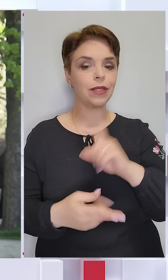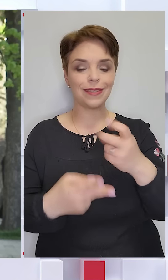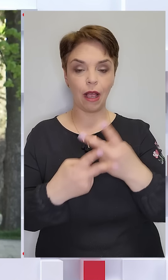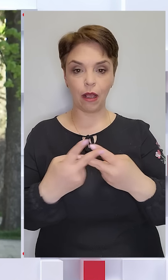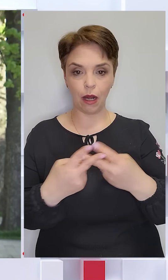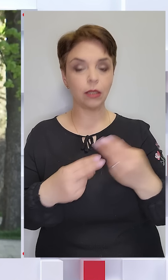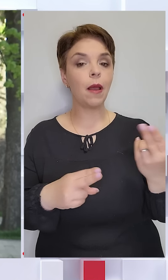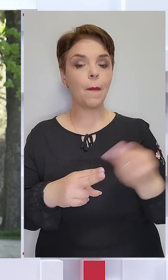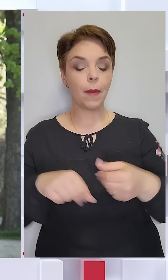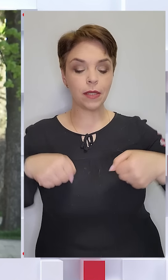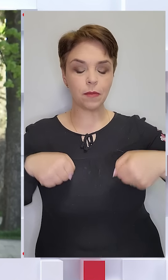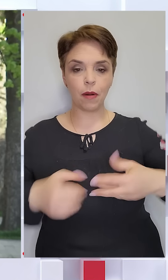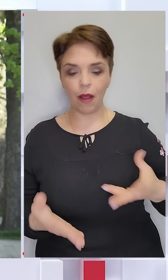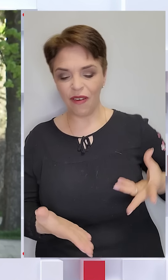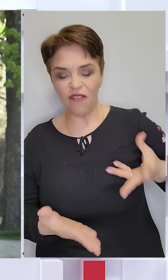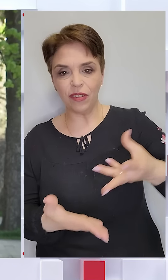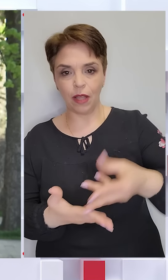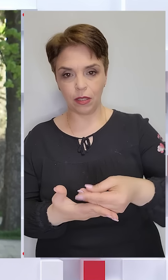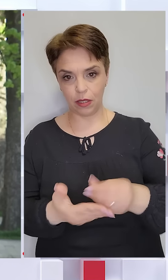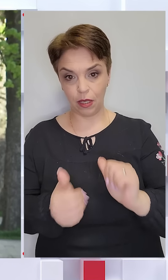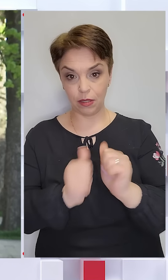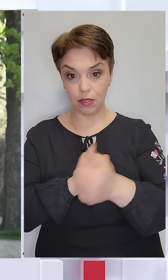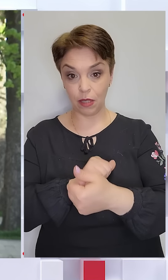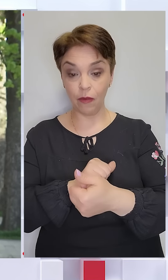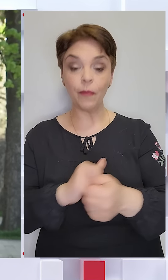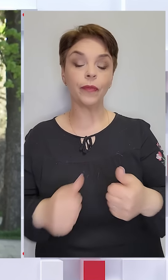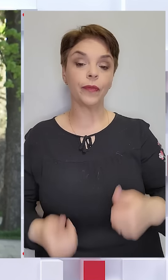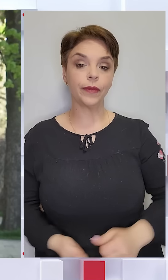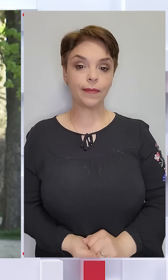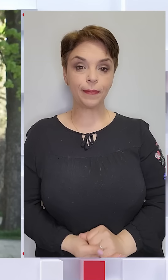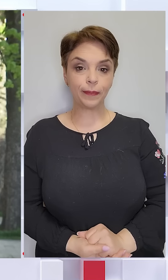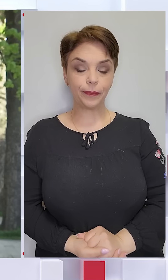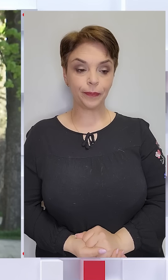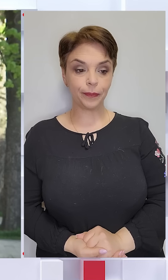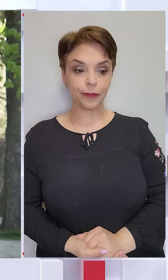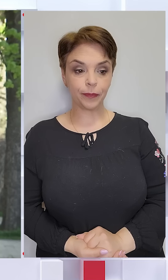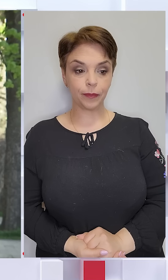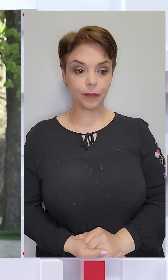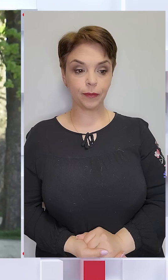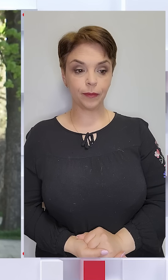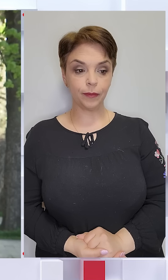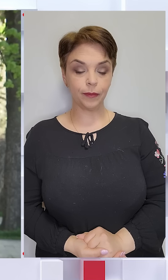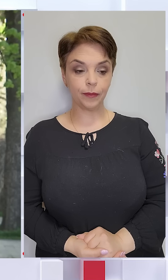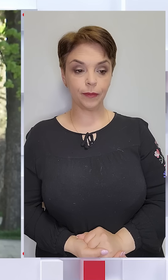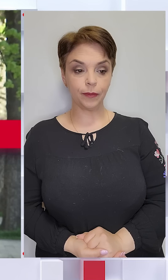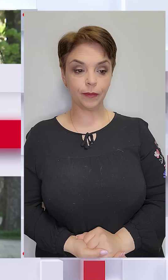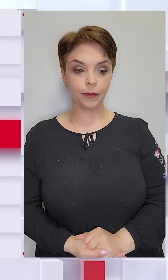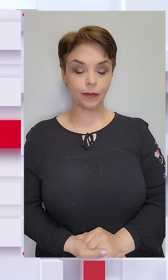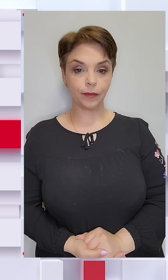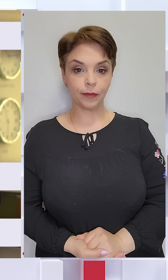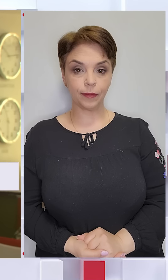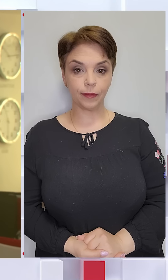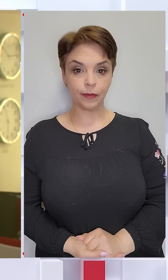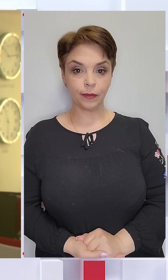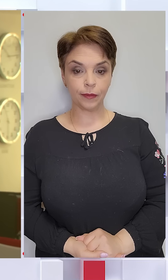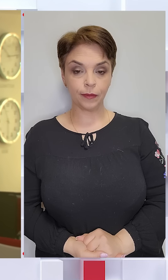ґратами без права внесення застави. Ігор Бондаренко, Валентин Шовко, ТСН 1+,1.